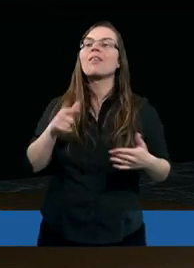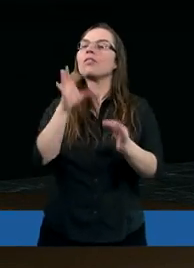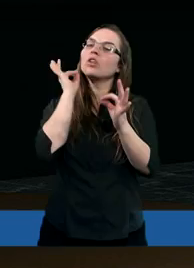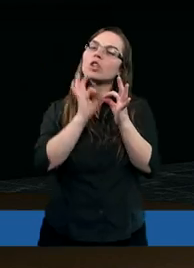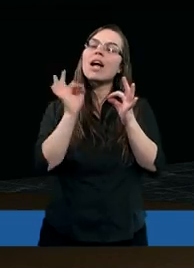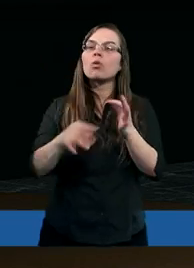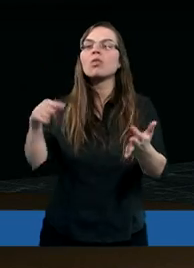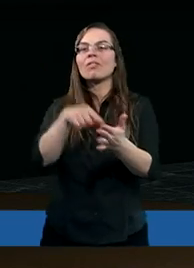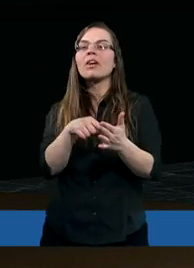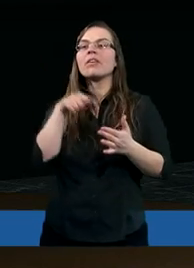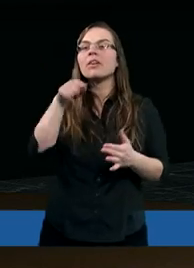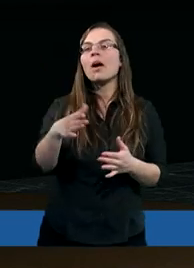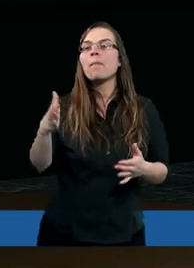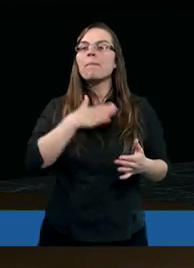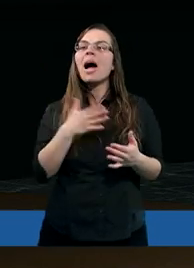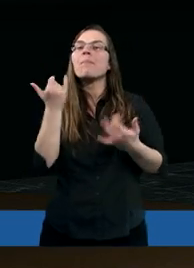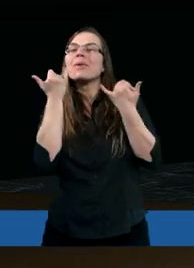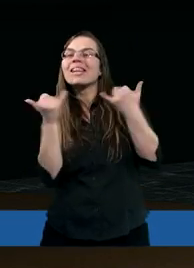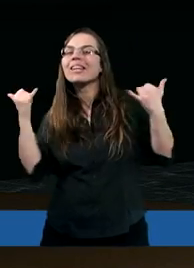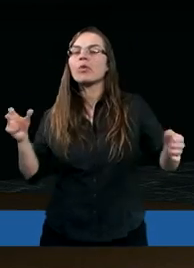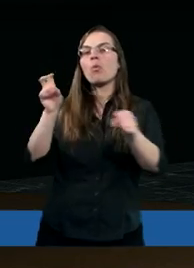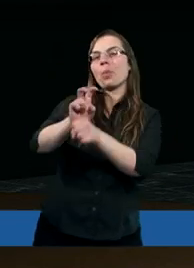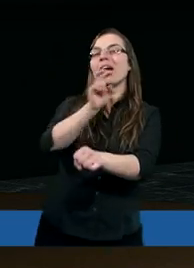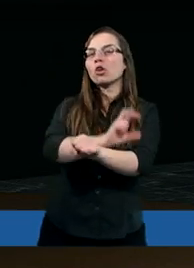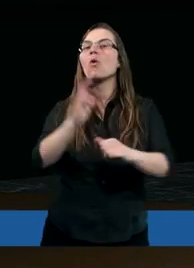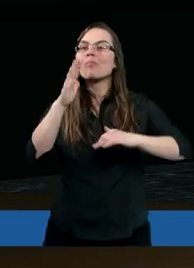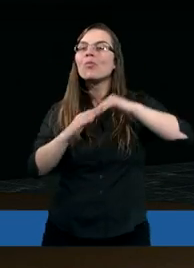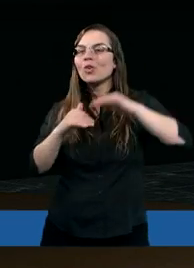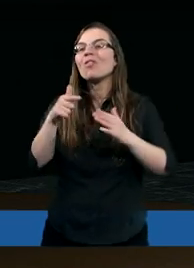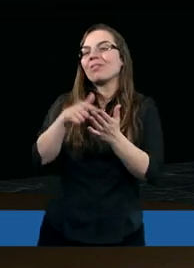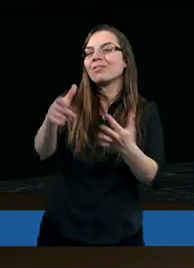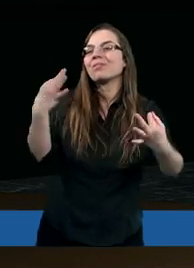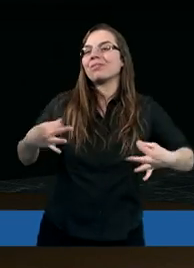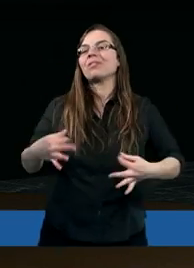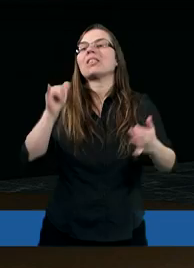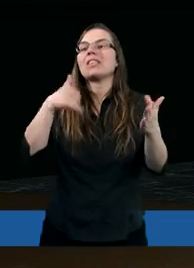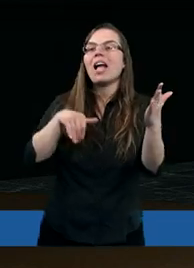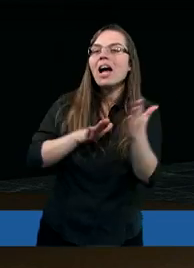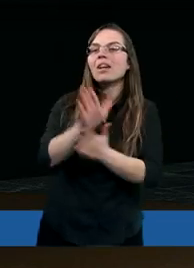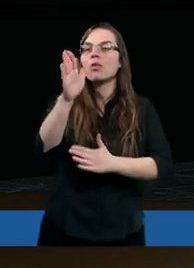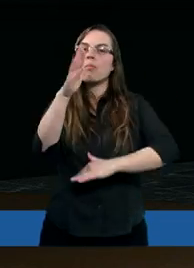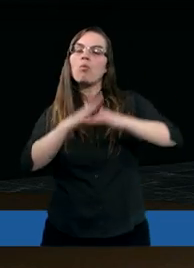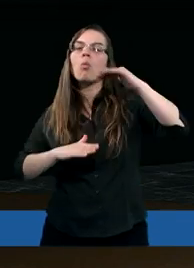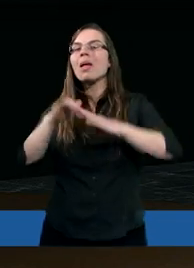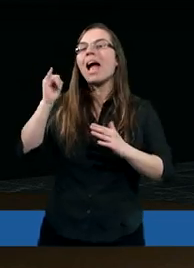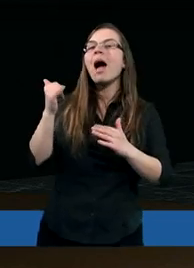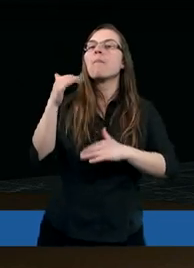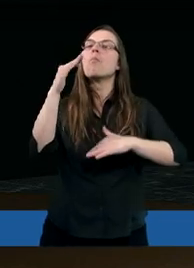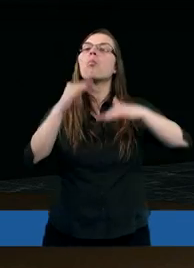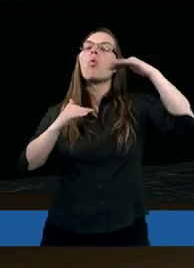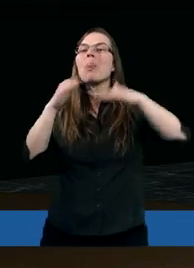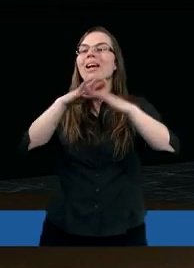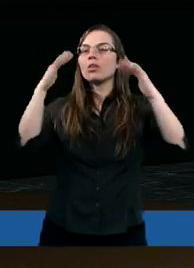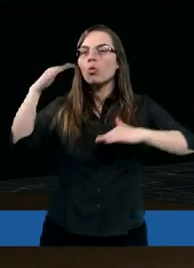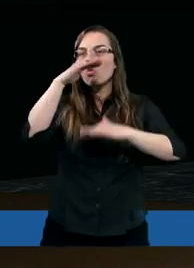Szczególnie teraz mamy inną technologię budowy, prawda? Bo teraz jak zaczynamy budowę jakiegokolwiek budynku,